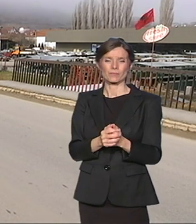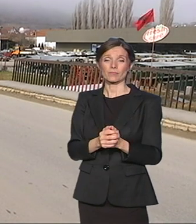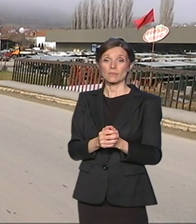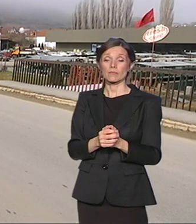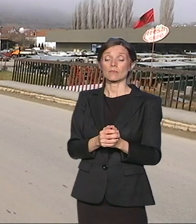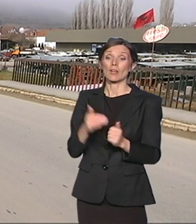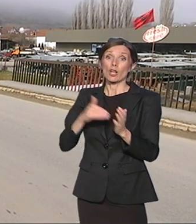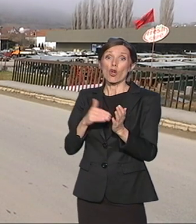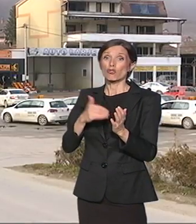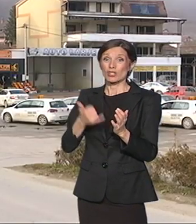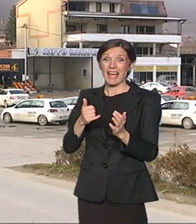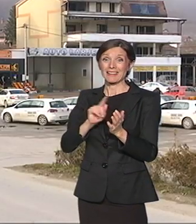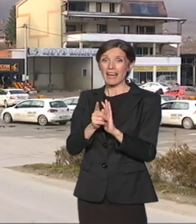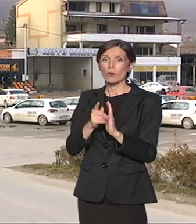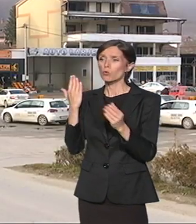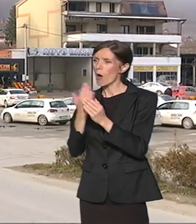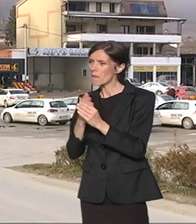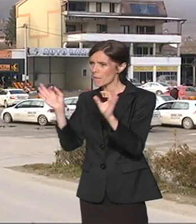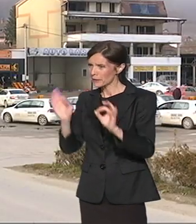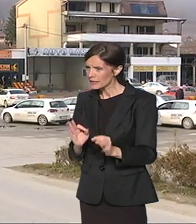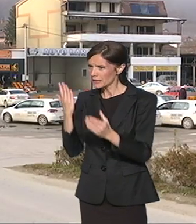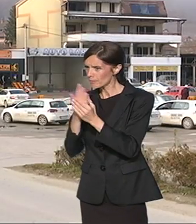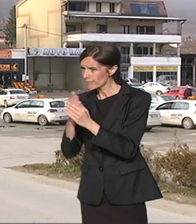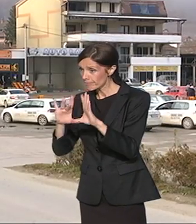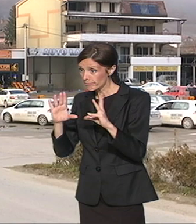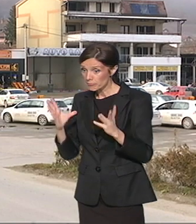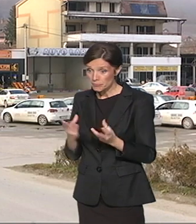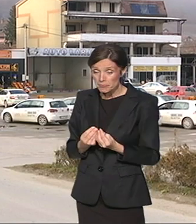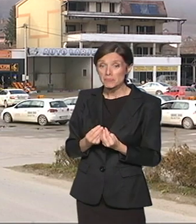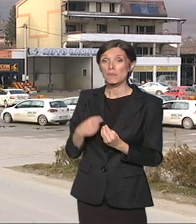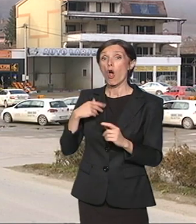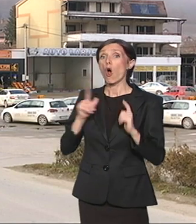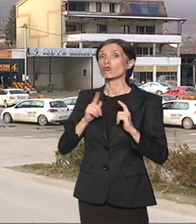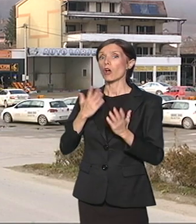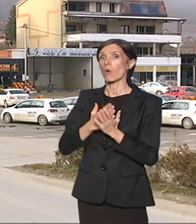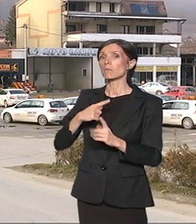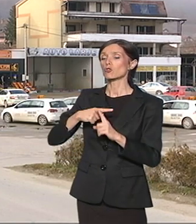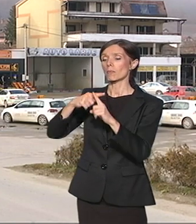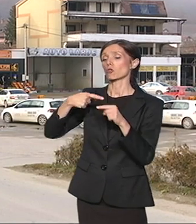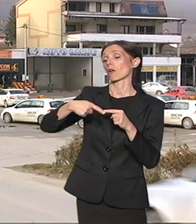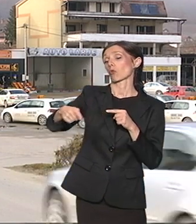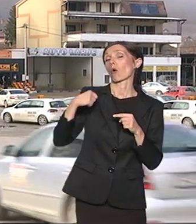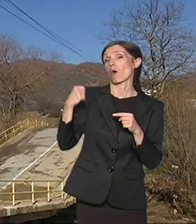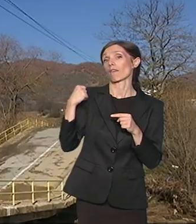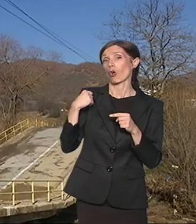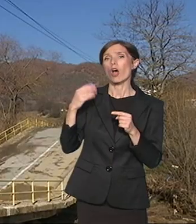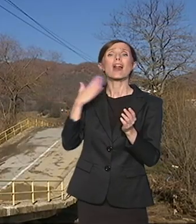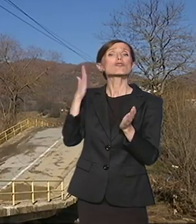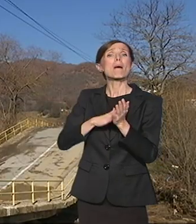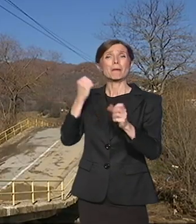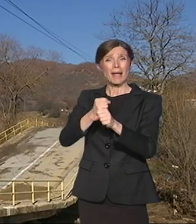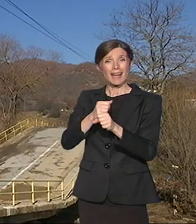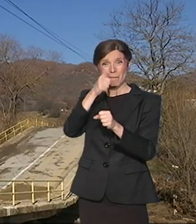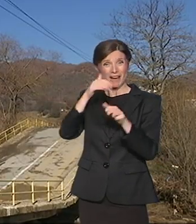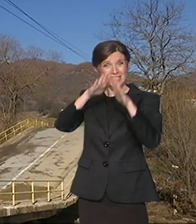radi na sređavanju papirologije i nekim detaljima, ali očekujemo pozitivan ishod u toku godine. Šta bi to donelo? To bi